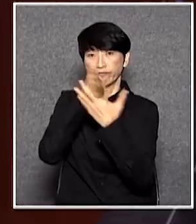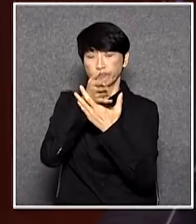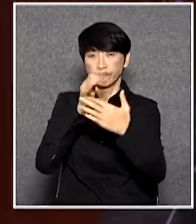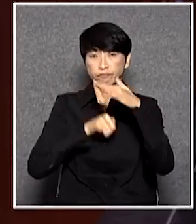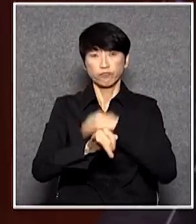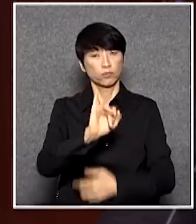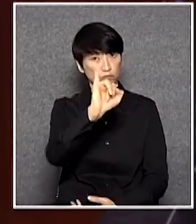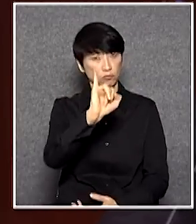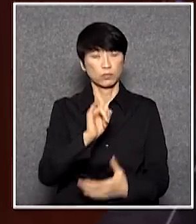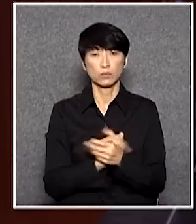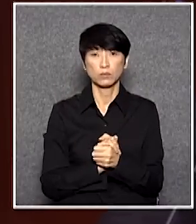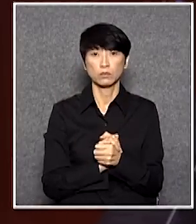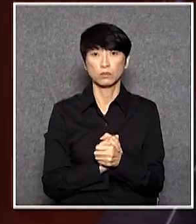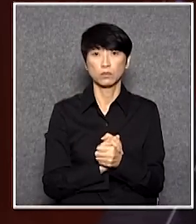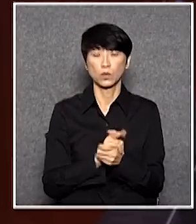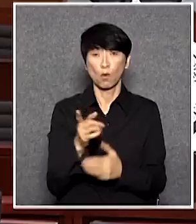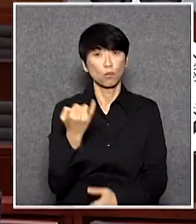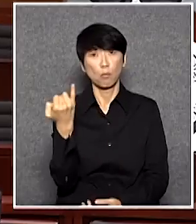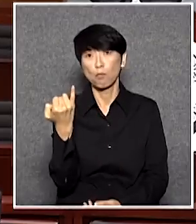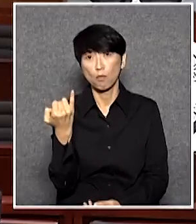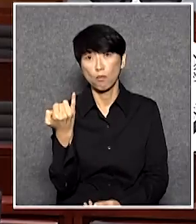請你繼續提出你的高而已